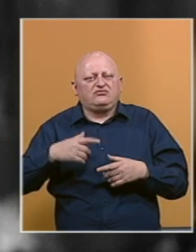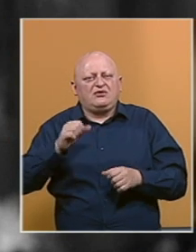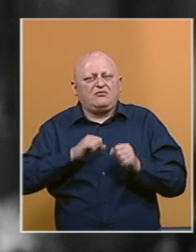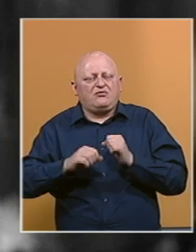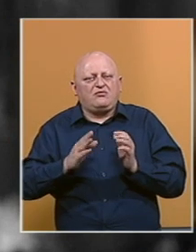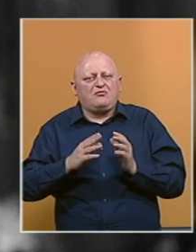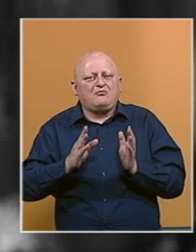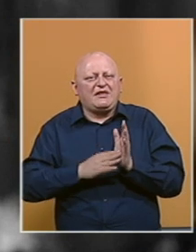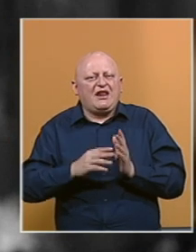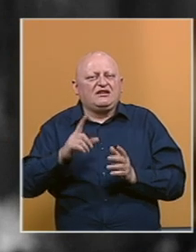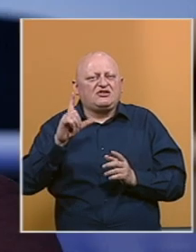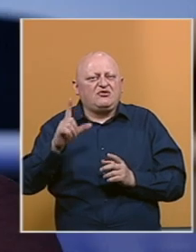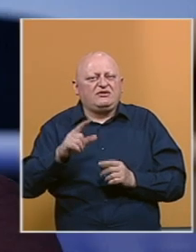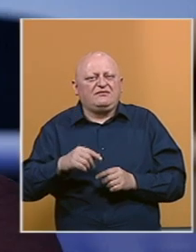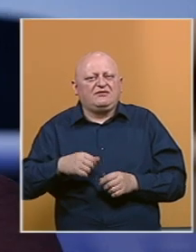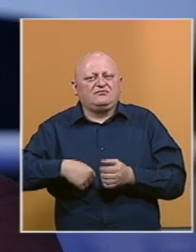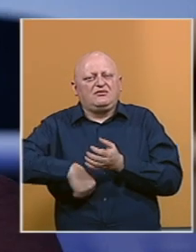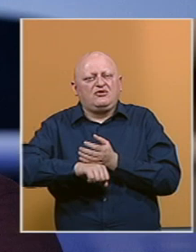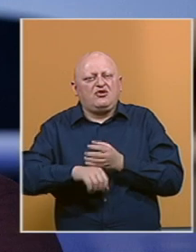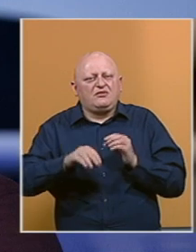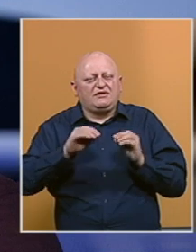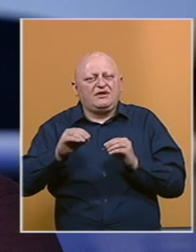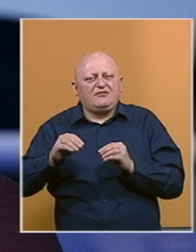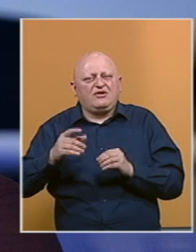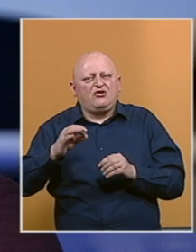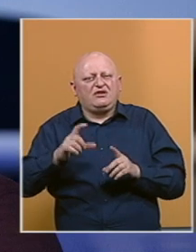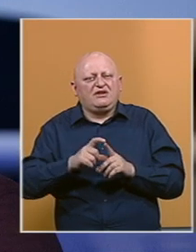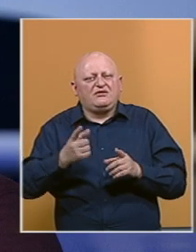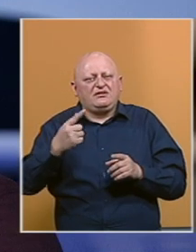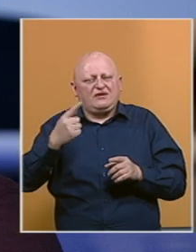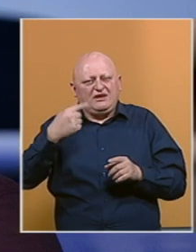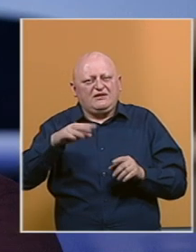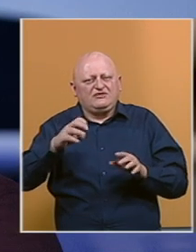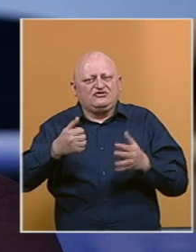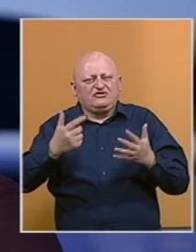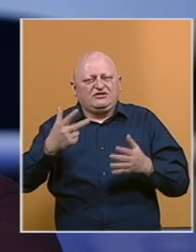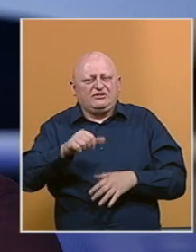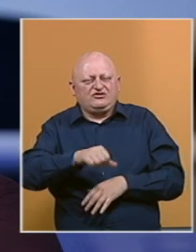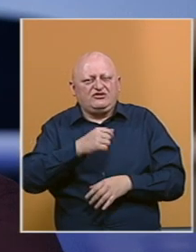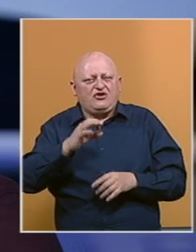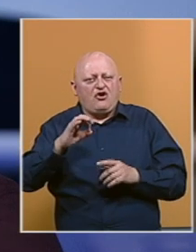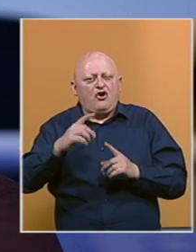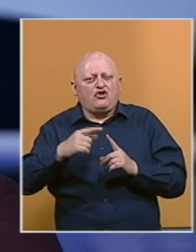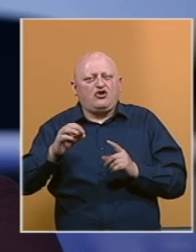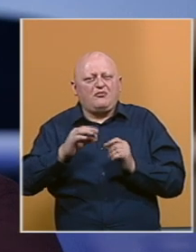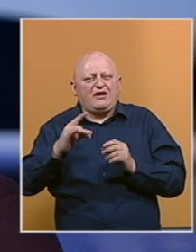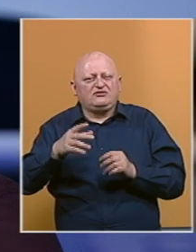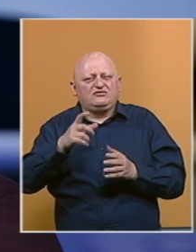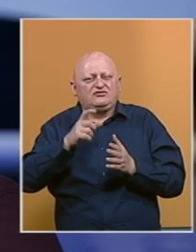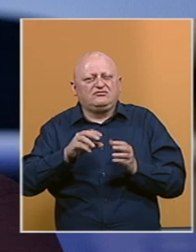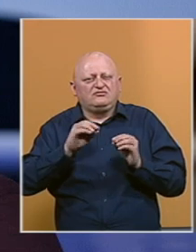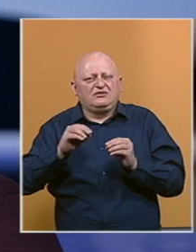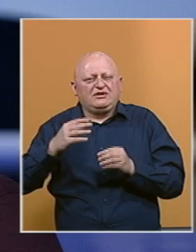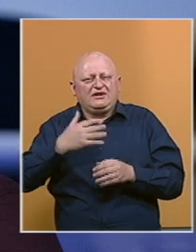branio je boje metalca i lokomotive. Nogometni trener je od 1963. godine. Oto Barić bio je